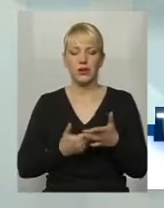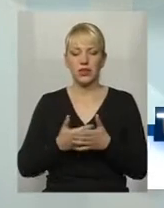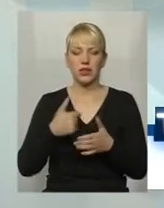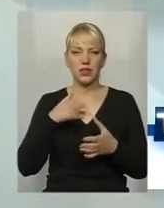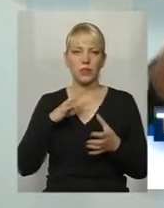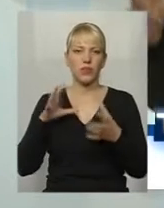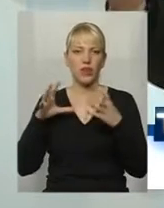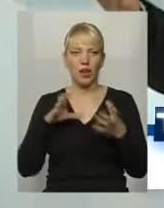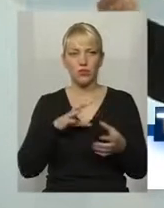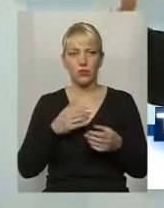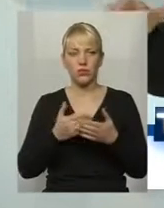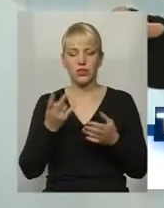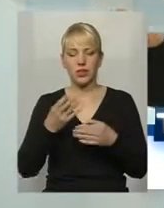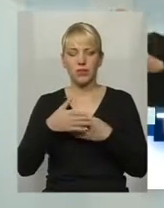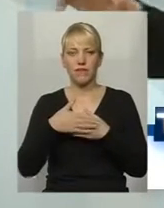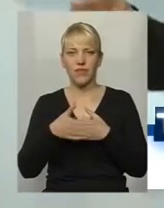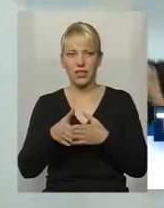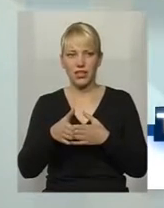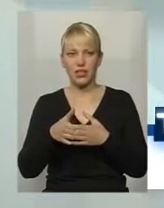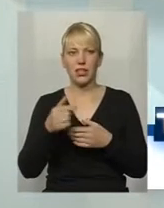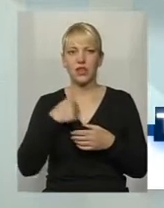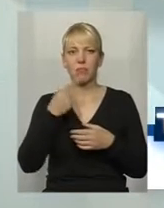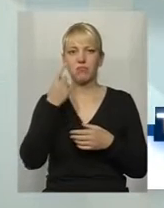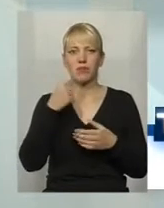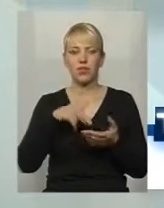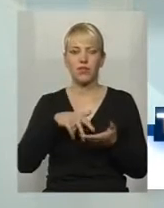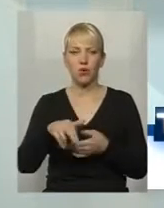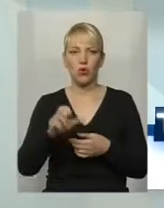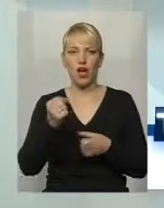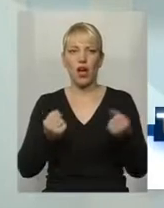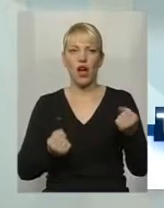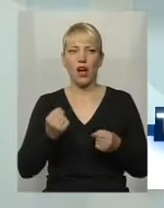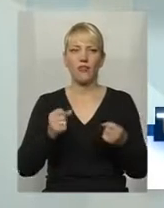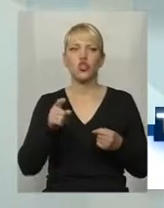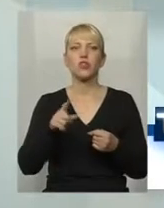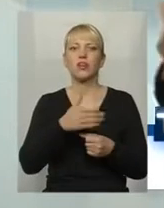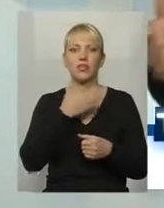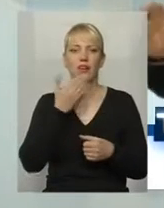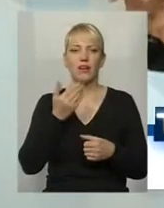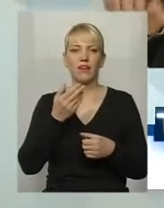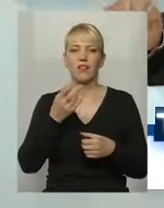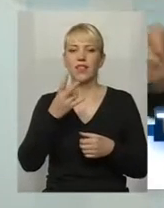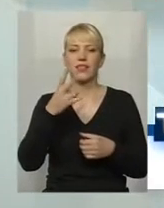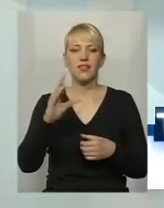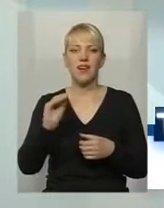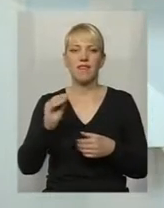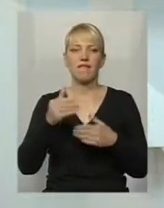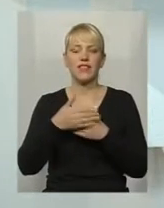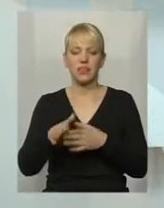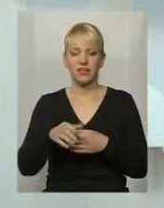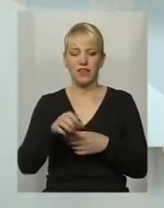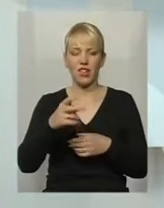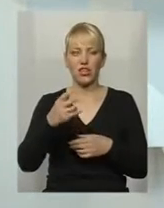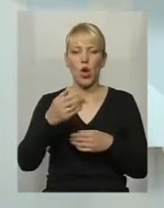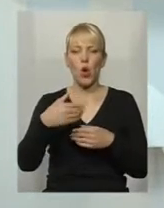їхав, відкрити треба дверці, я перший виходив, а водій, а чого ти не відкриваєш, я не бачу, де ручка, він